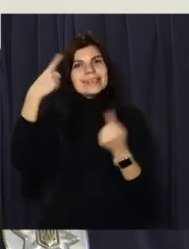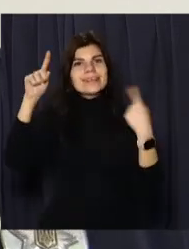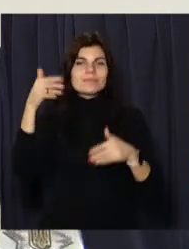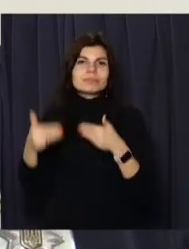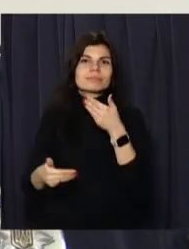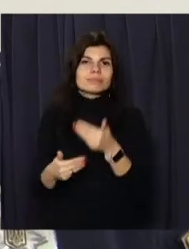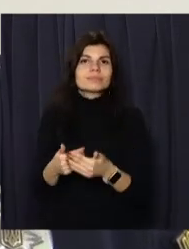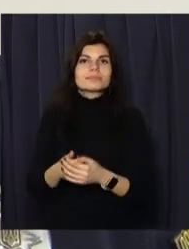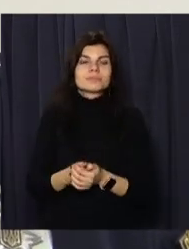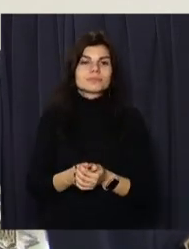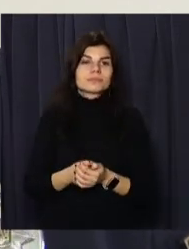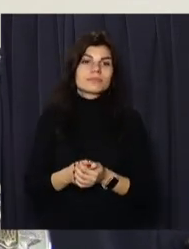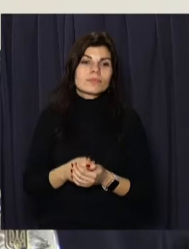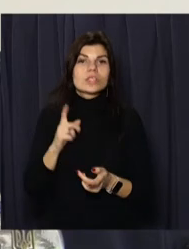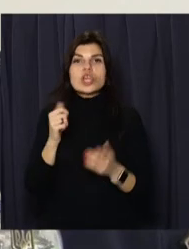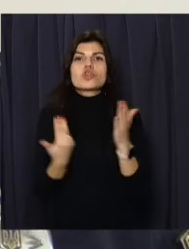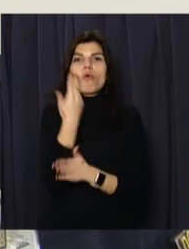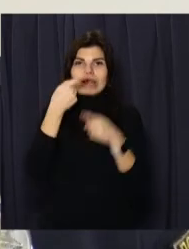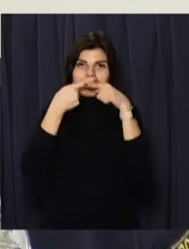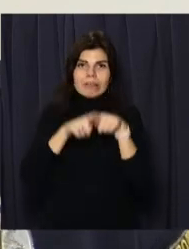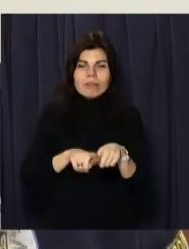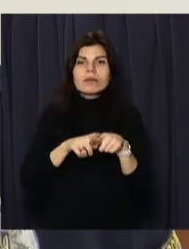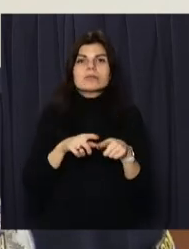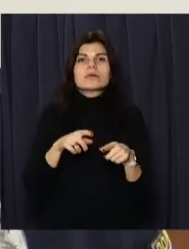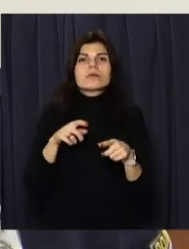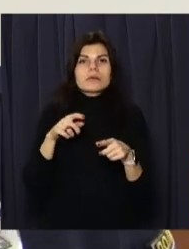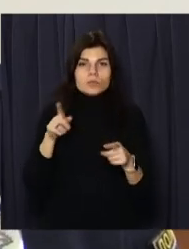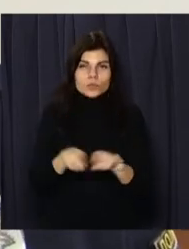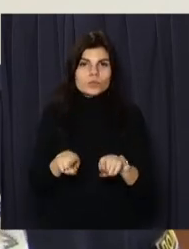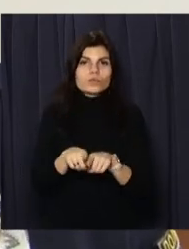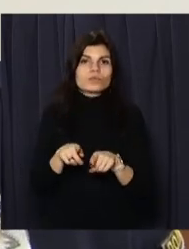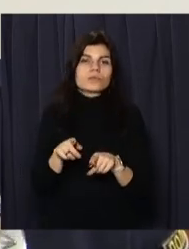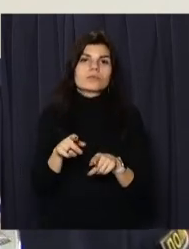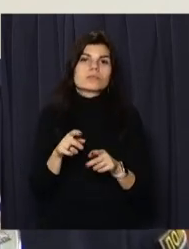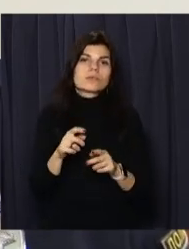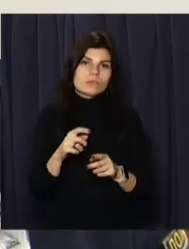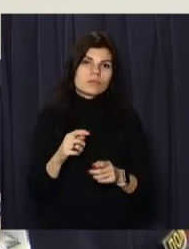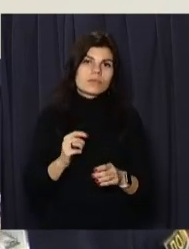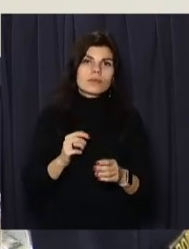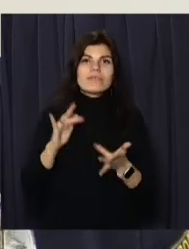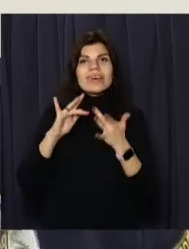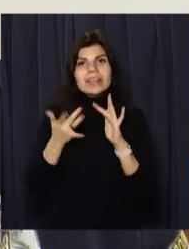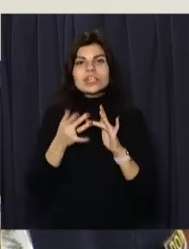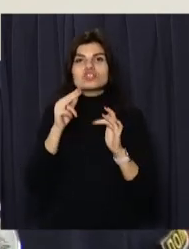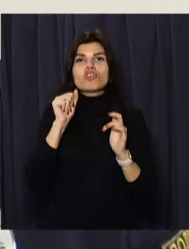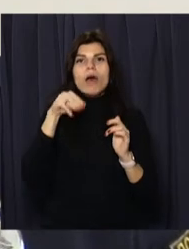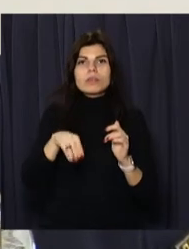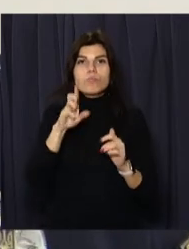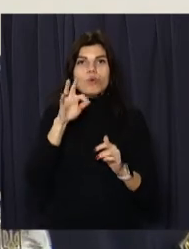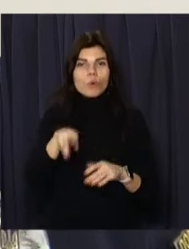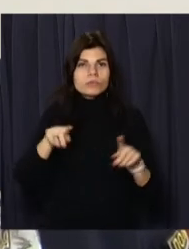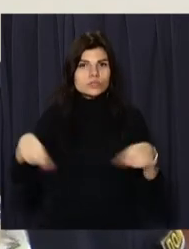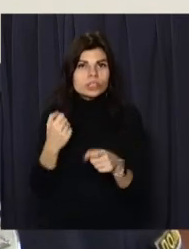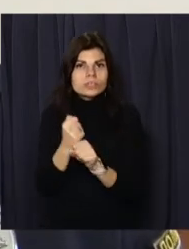новими технологіями. запускаємо, заходимо в інтернет, чат-боти свої запускаємо,